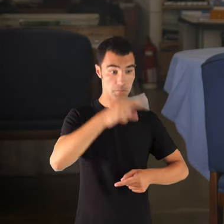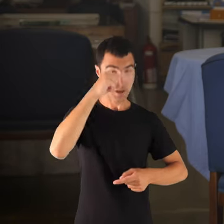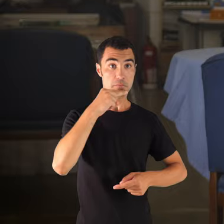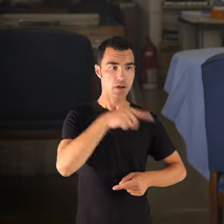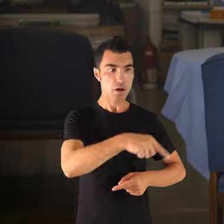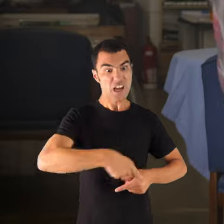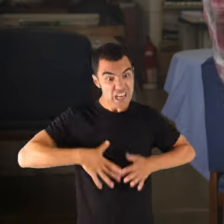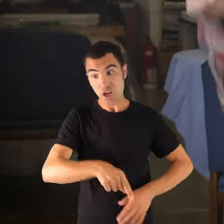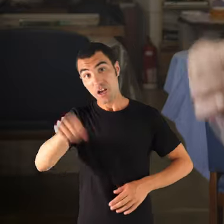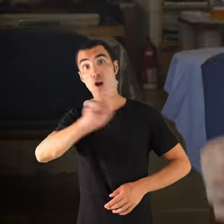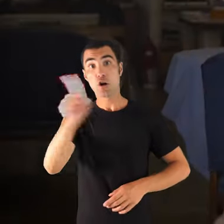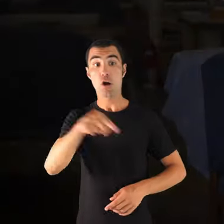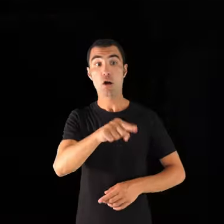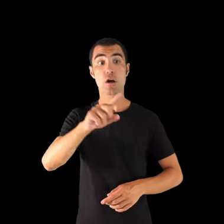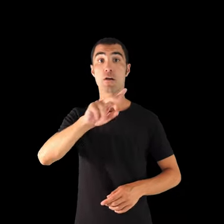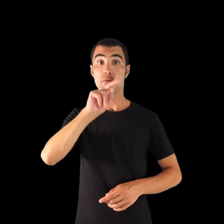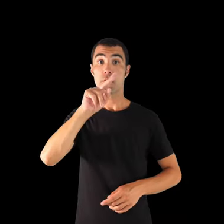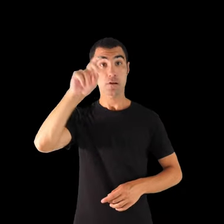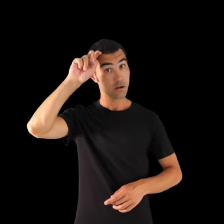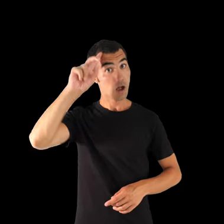que el període ensenyat estava a la llista negra.